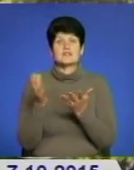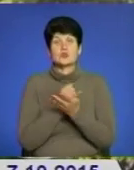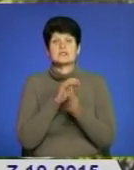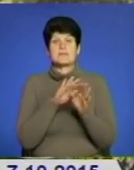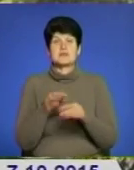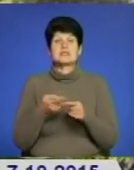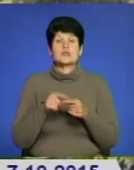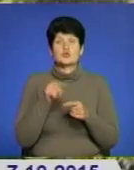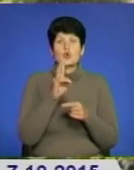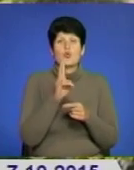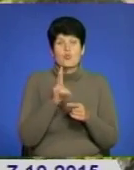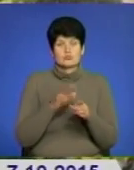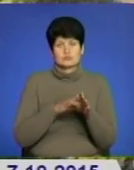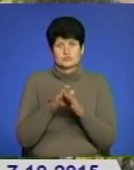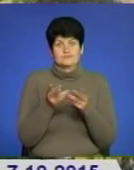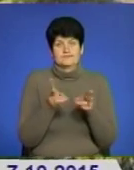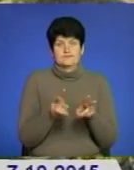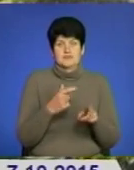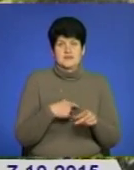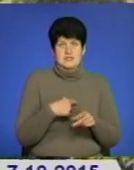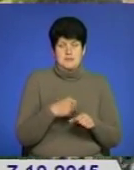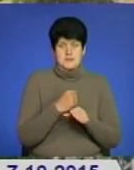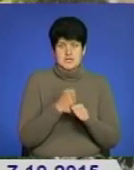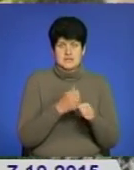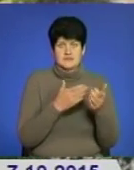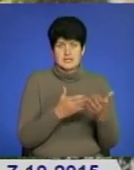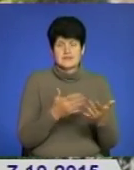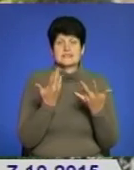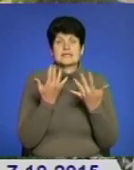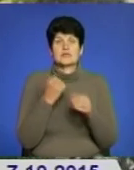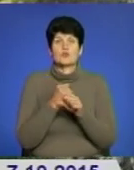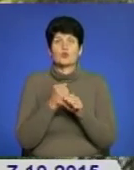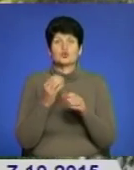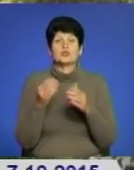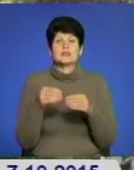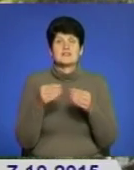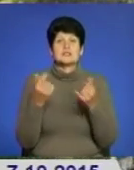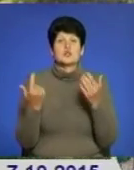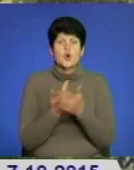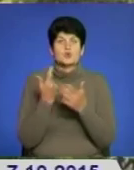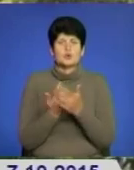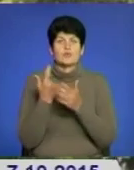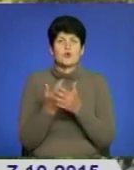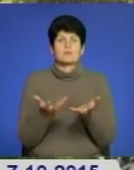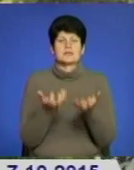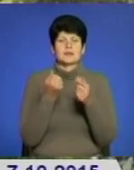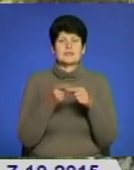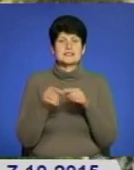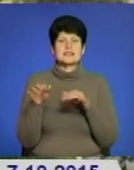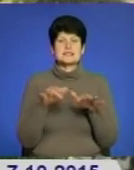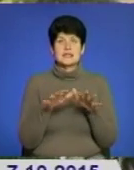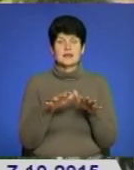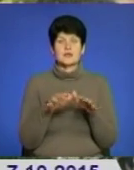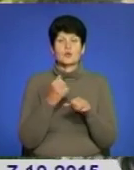цього когось повноцінно залишити в себе як працівників. І оскільки роботодавці знову і знову підтримують цей захід, і роботишикачі на них